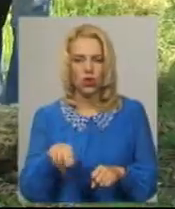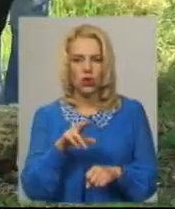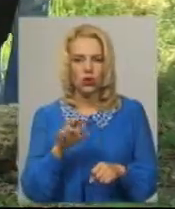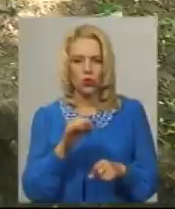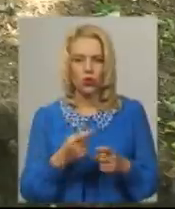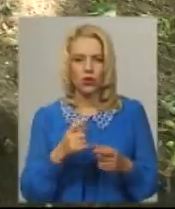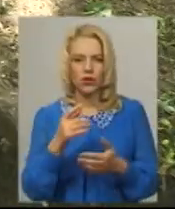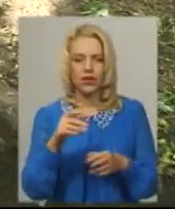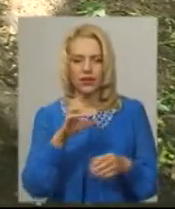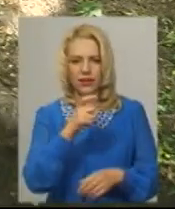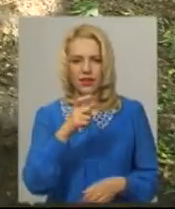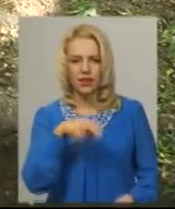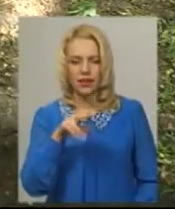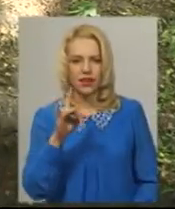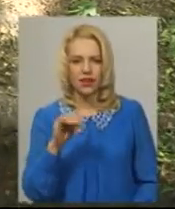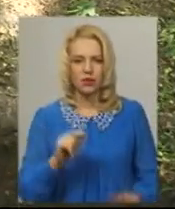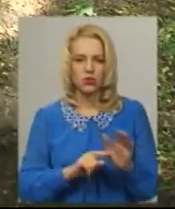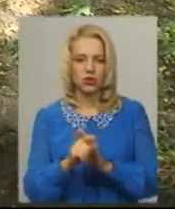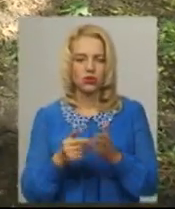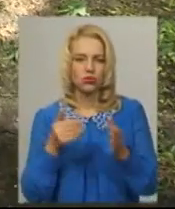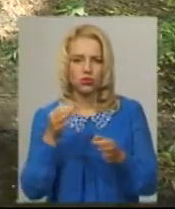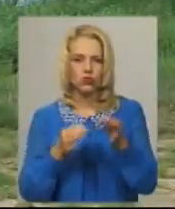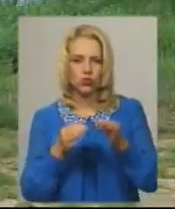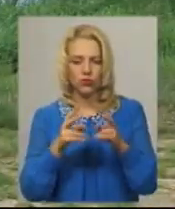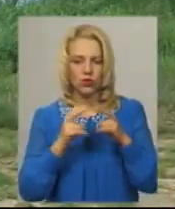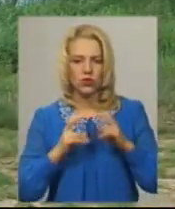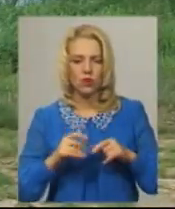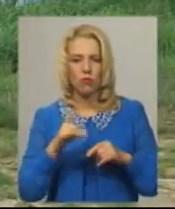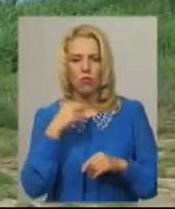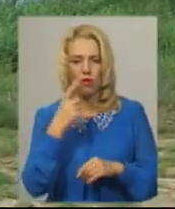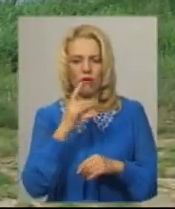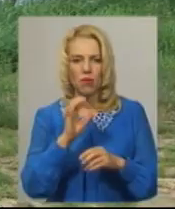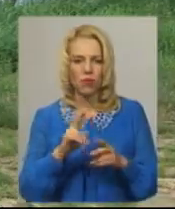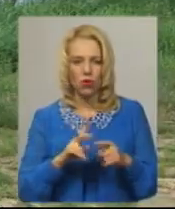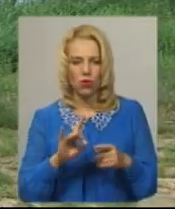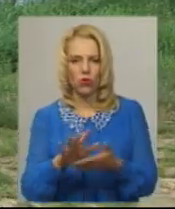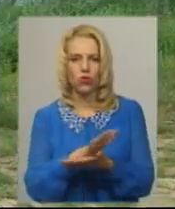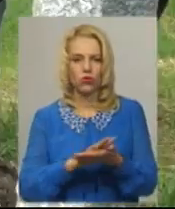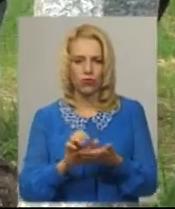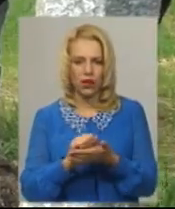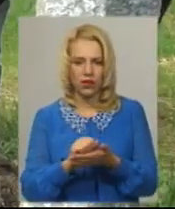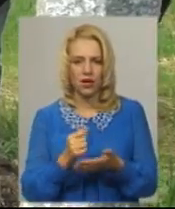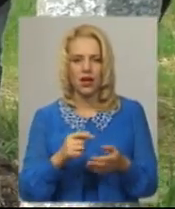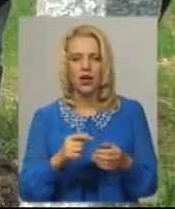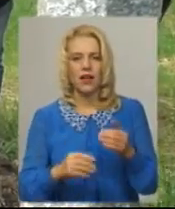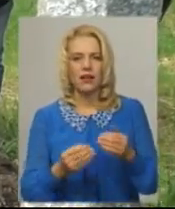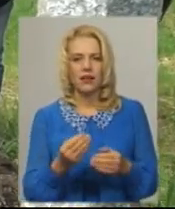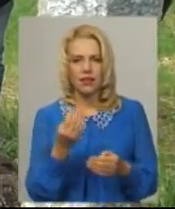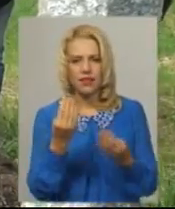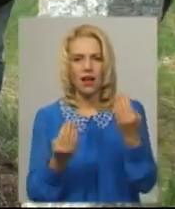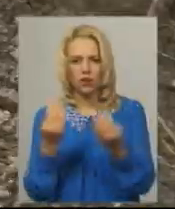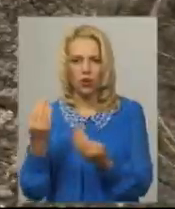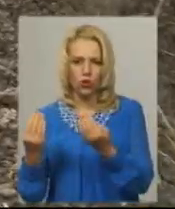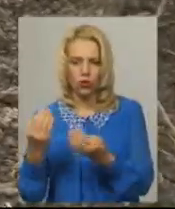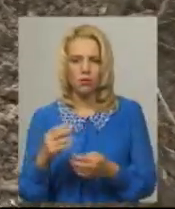розслідувань та розпочати досудове розслідування. Йдеться про протиправне руйнування вандалами надгробків православного кладовища